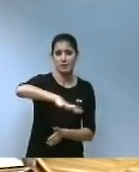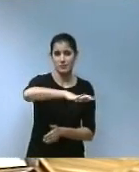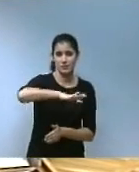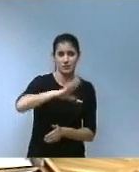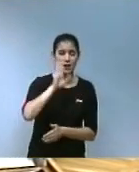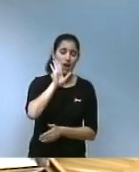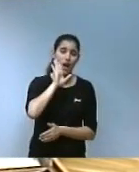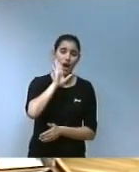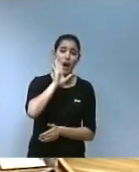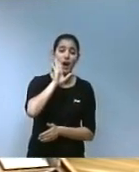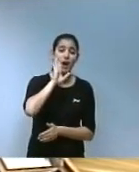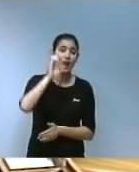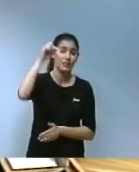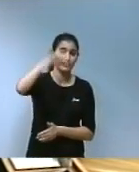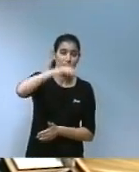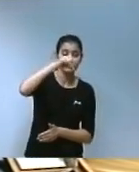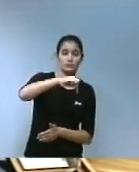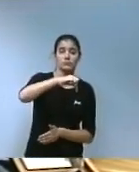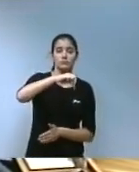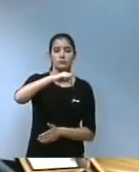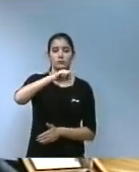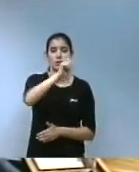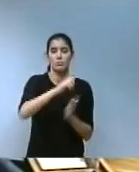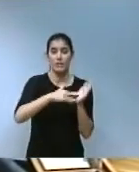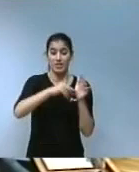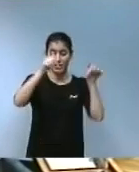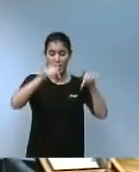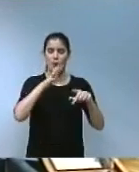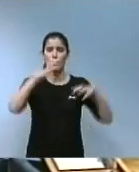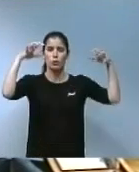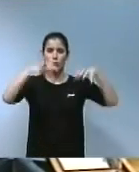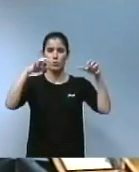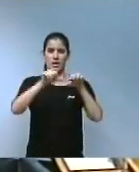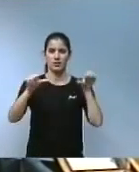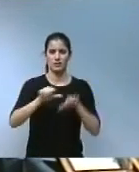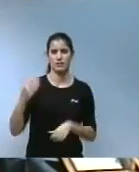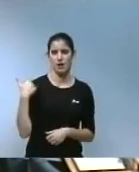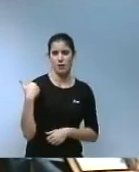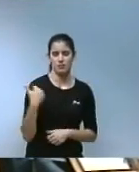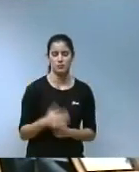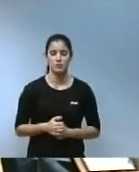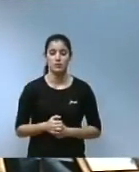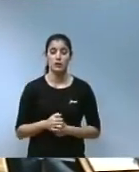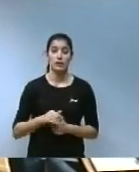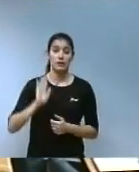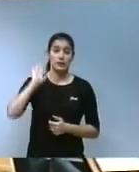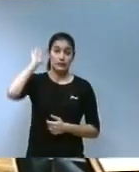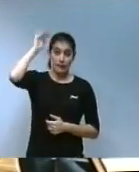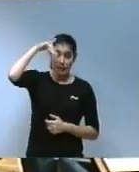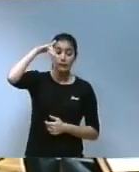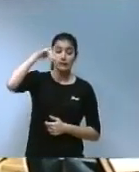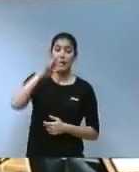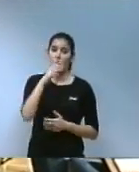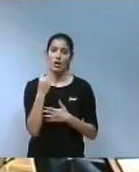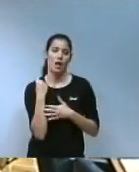altres comarques com la Baida-Albaida o el Comtat per les devastadoras lluvies dels últims dies. La Generalitat va